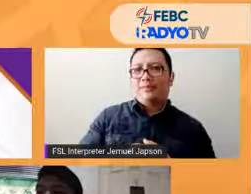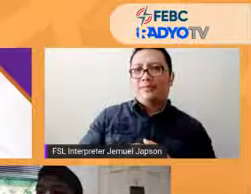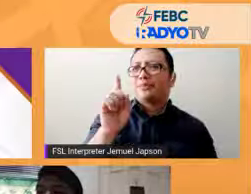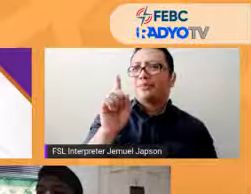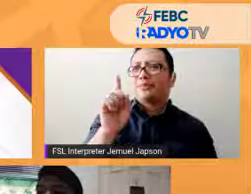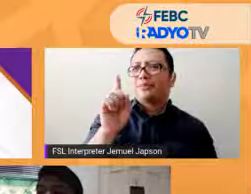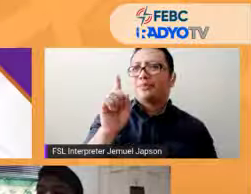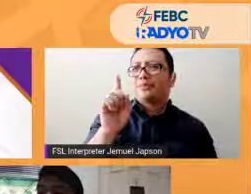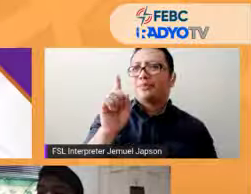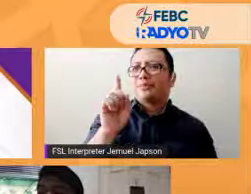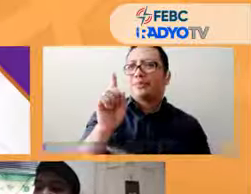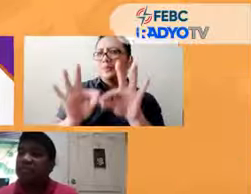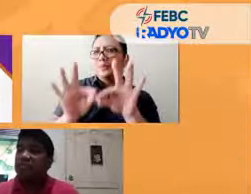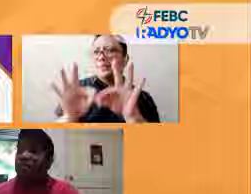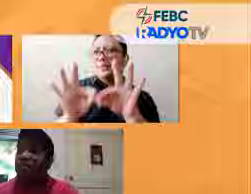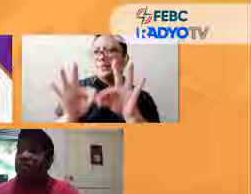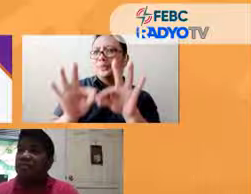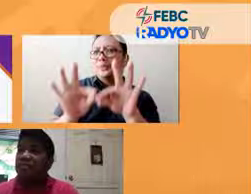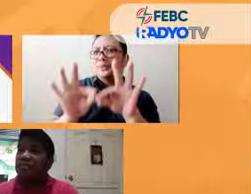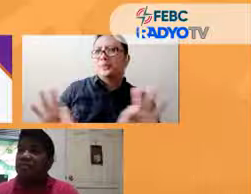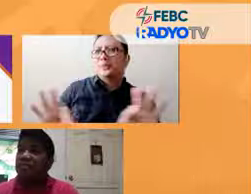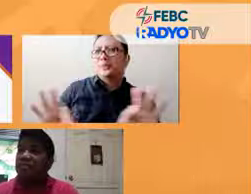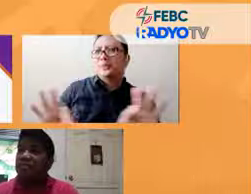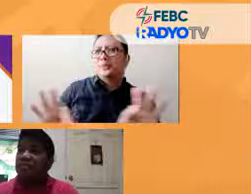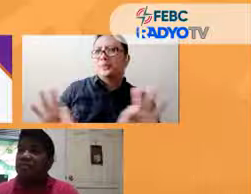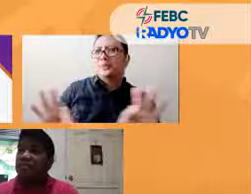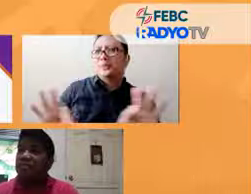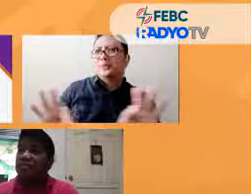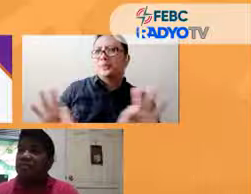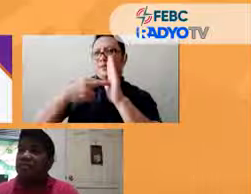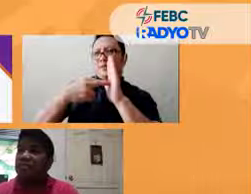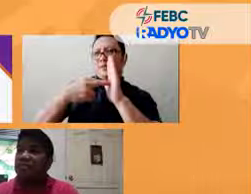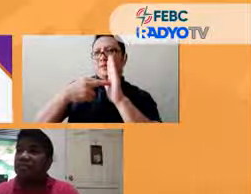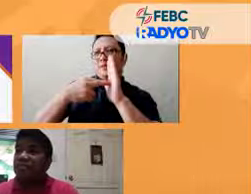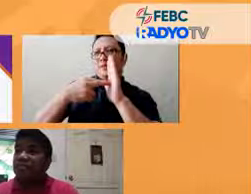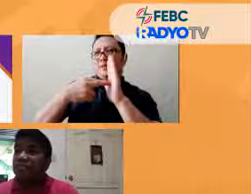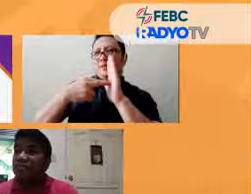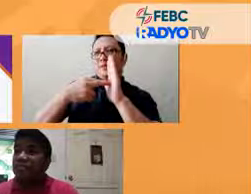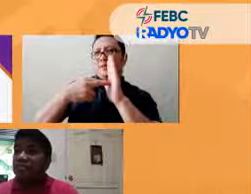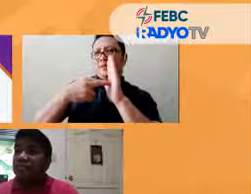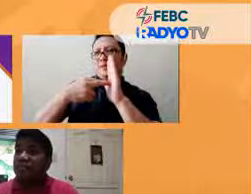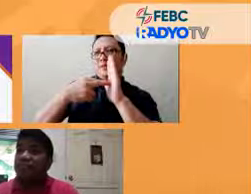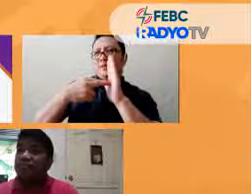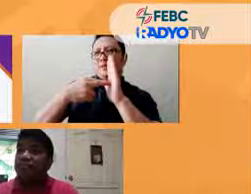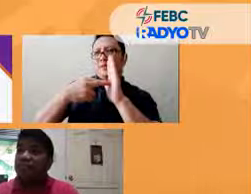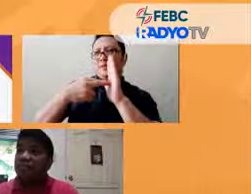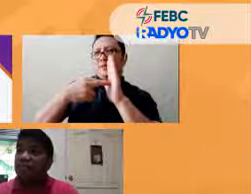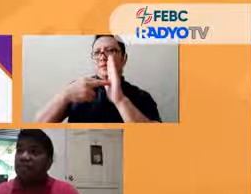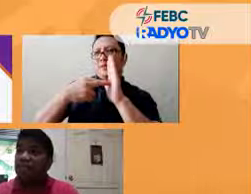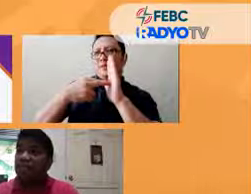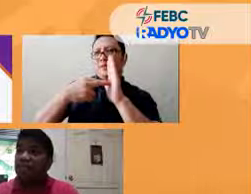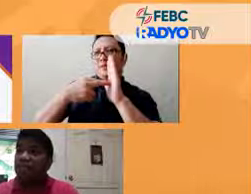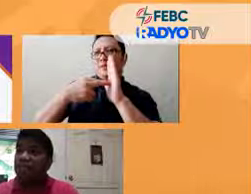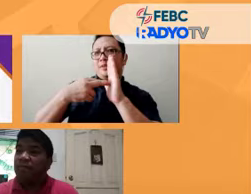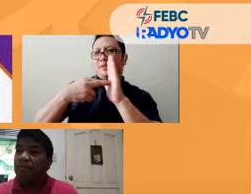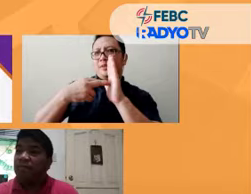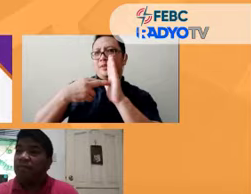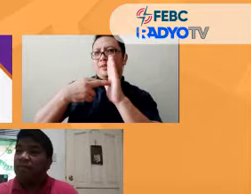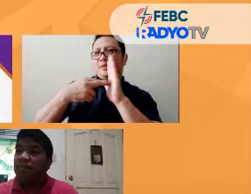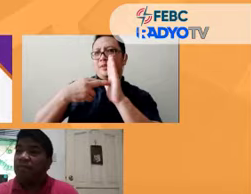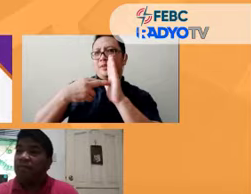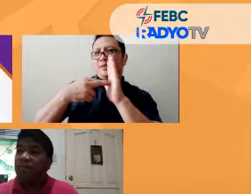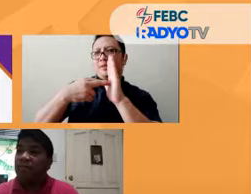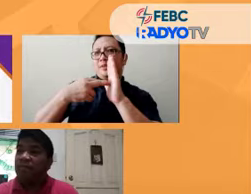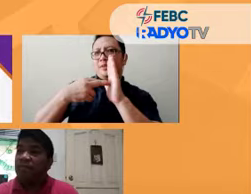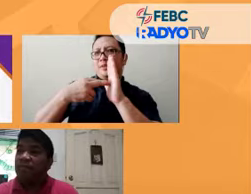ng COMELEC pagdating sa accessibility at pag-ensure ng inclusivity ng ating eleksyon? So, sa perspective